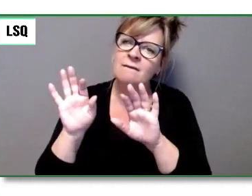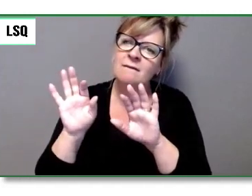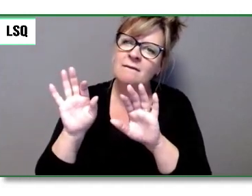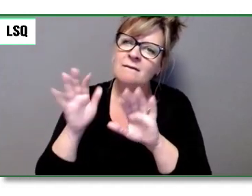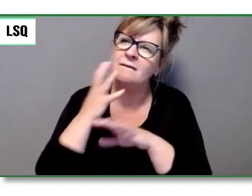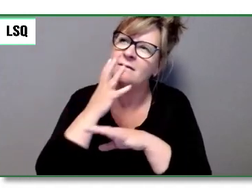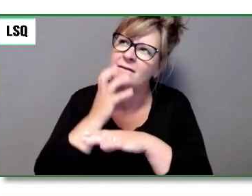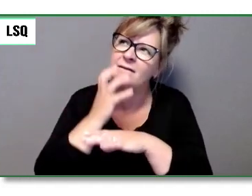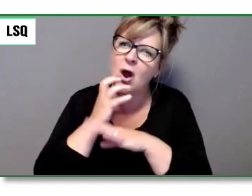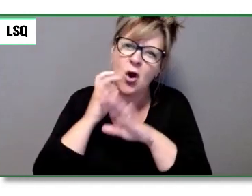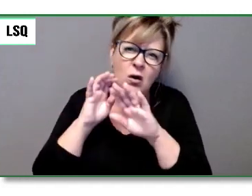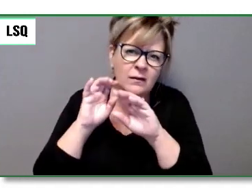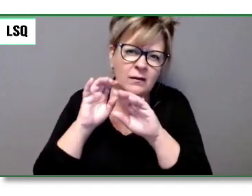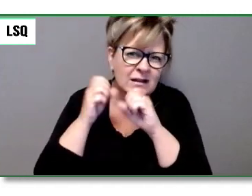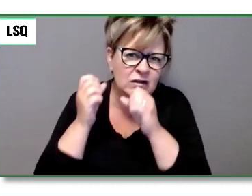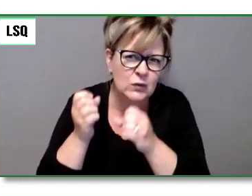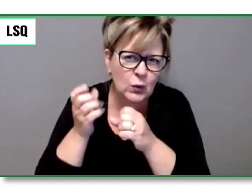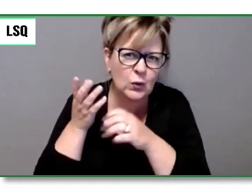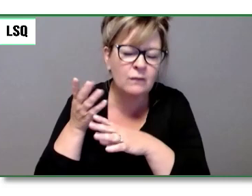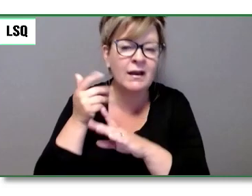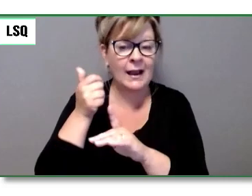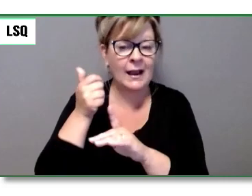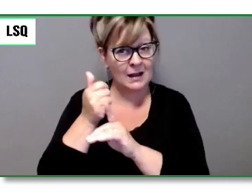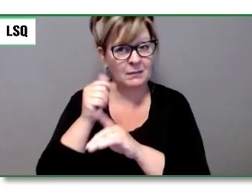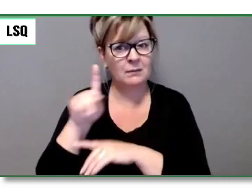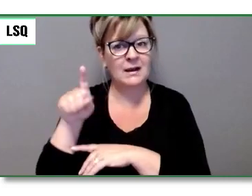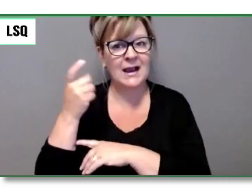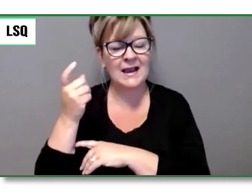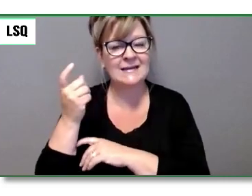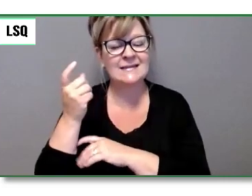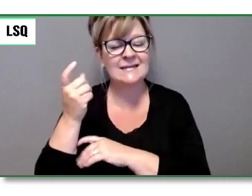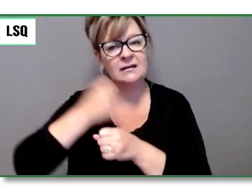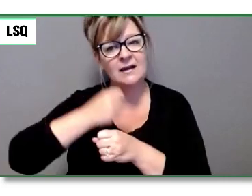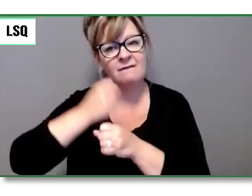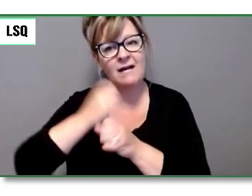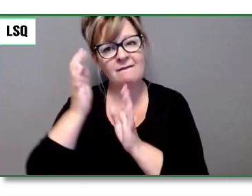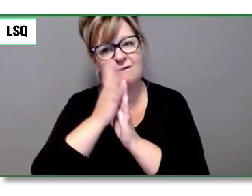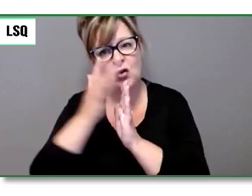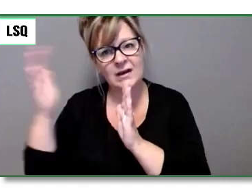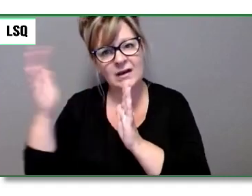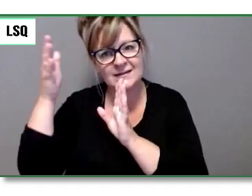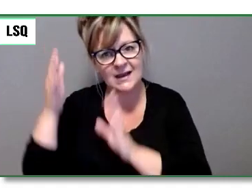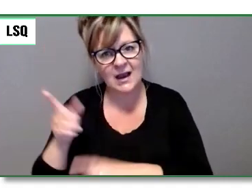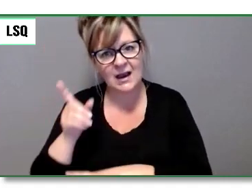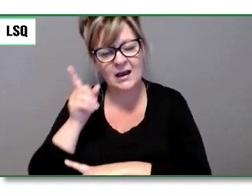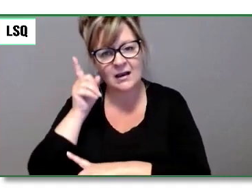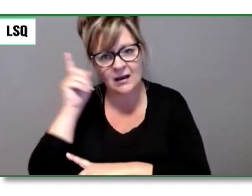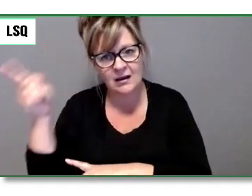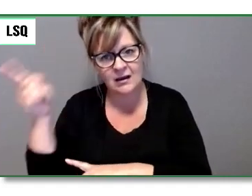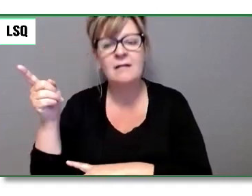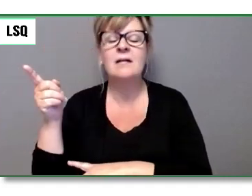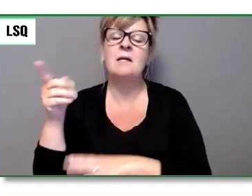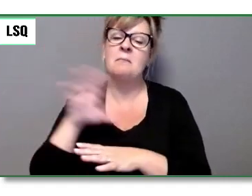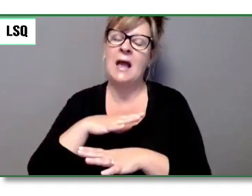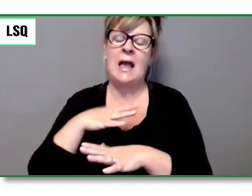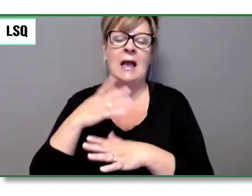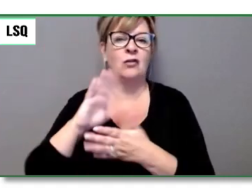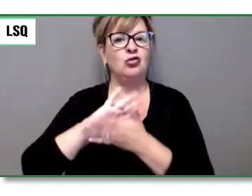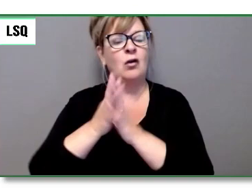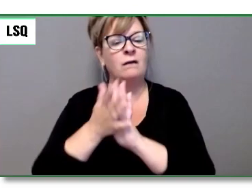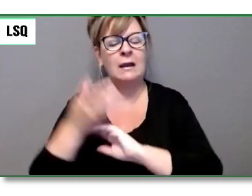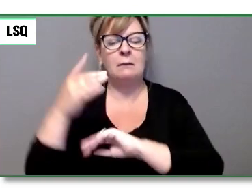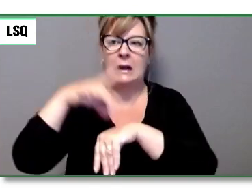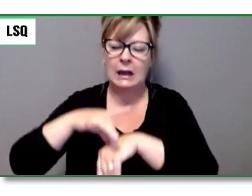sclérose en place et s'est rendue dans la nature en fauteuil roulant et a fait, donc, des observations là-dessus.